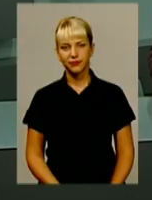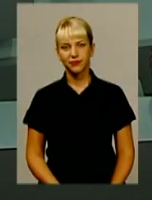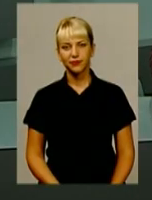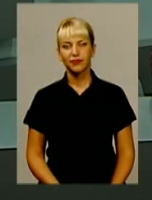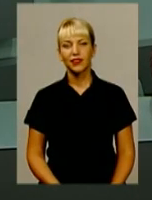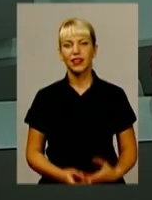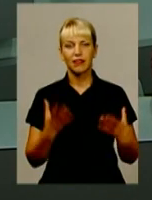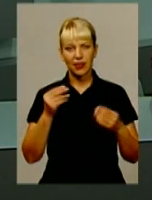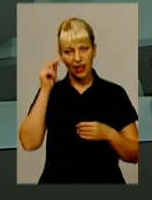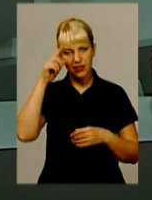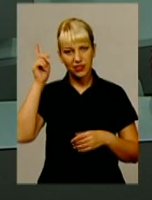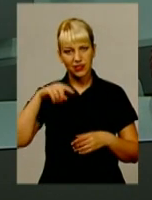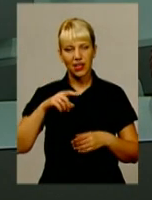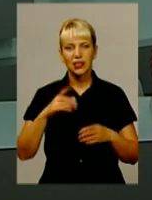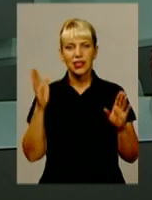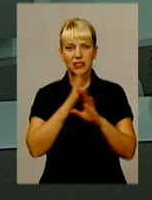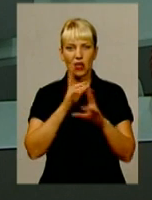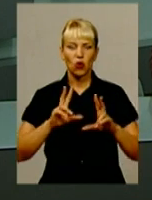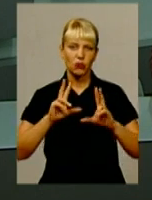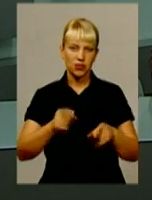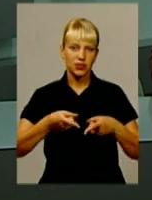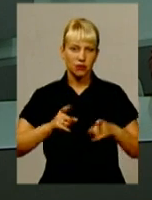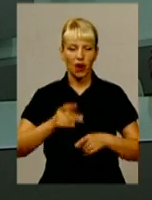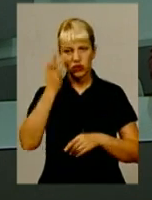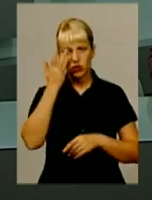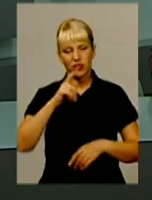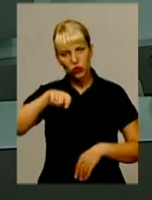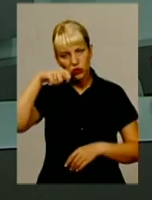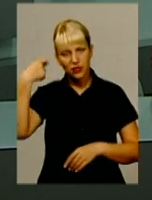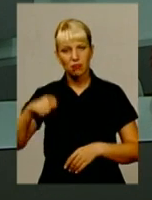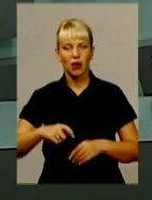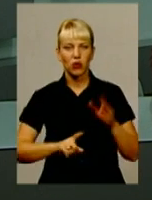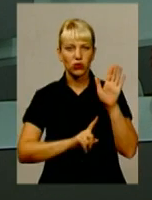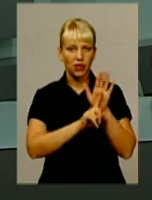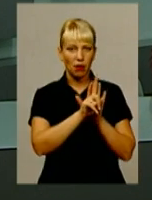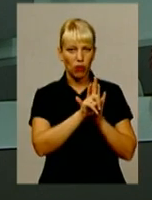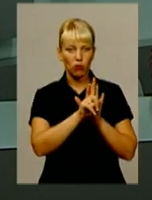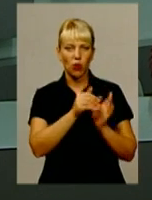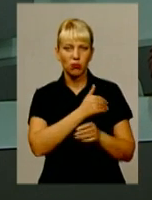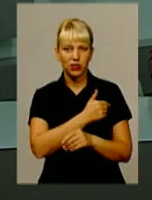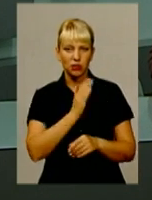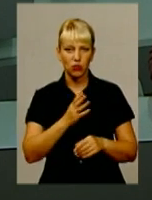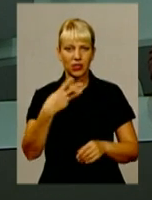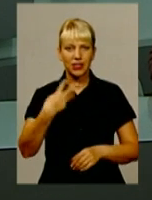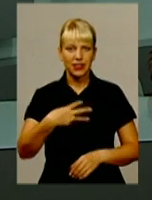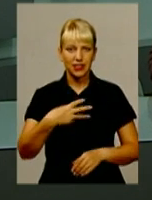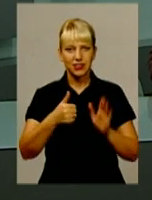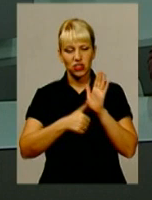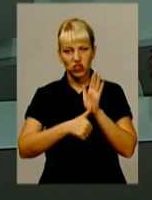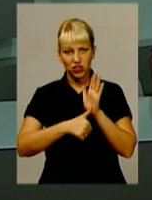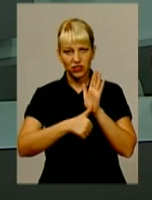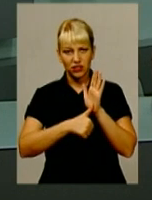У День знань синоптики обіцяють справжню літню спеку. Стовпчики термометрів сягнуть по значок 36